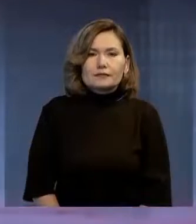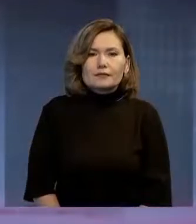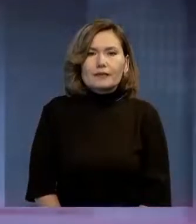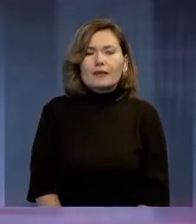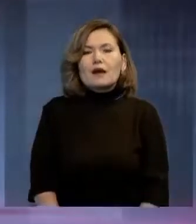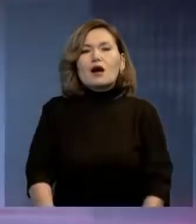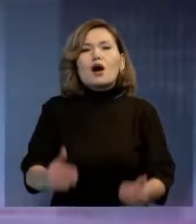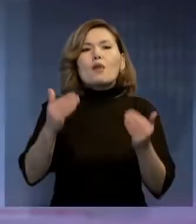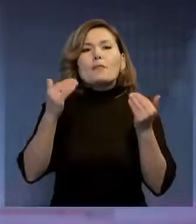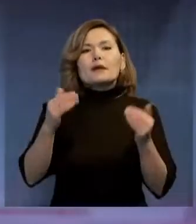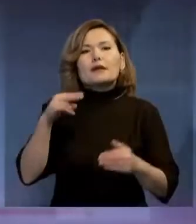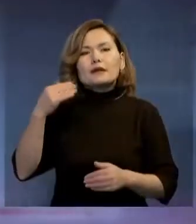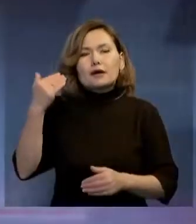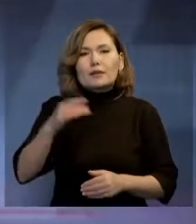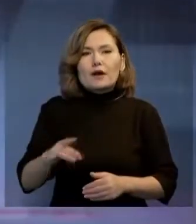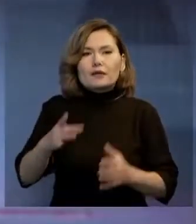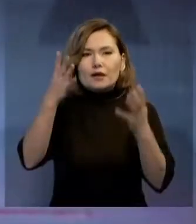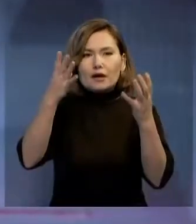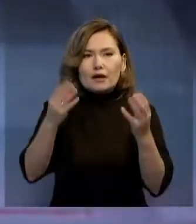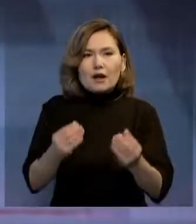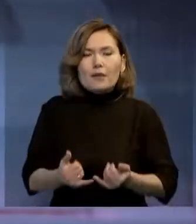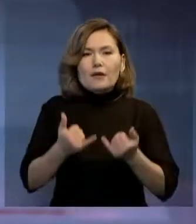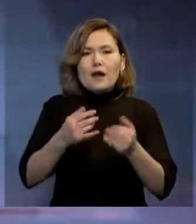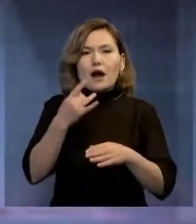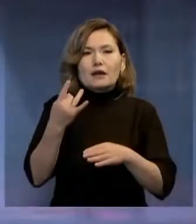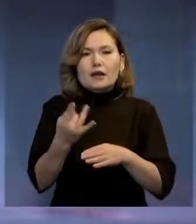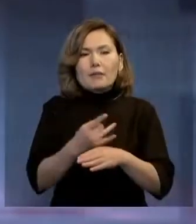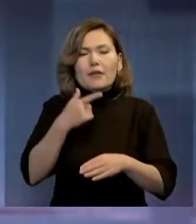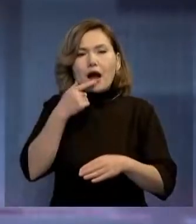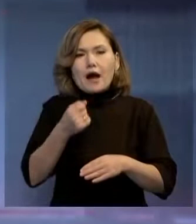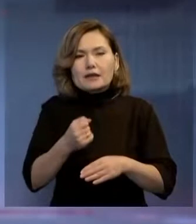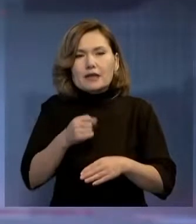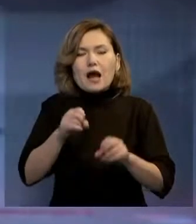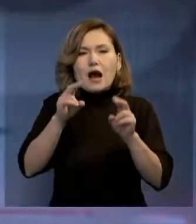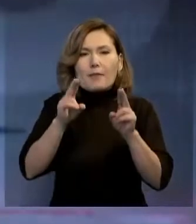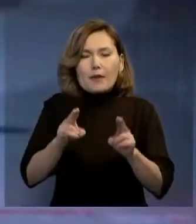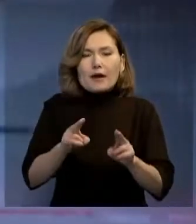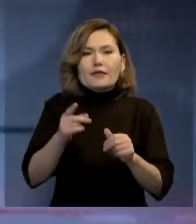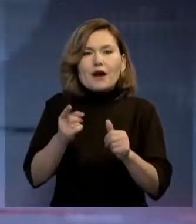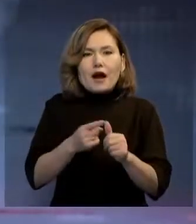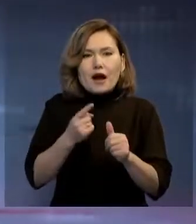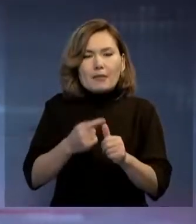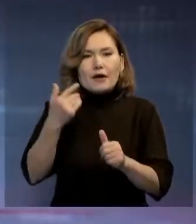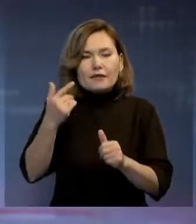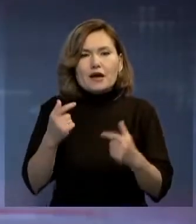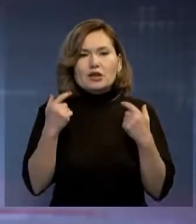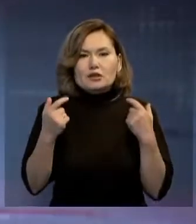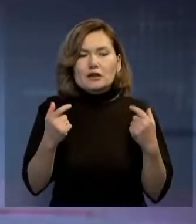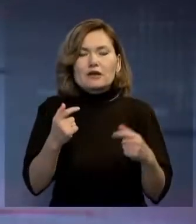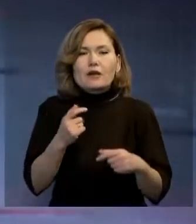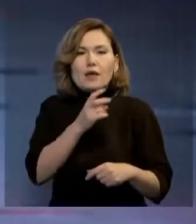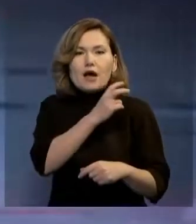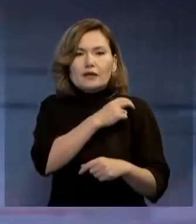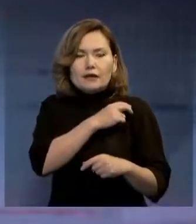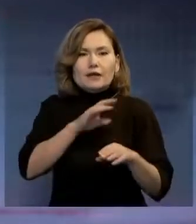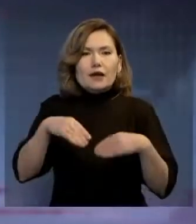Сонда яқып бүгін президент республика күніне орай алға шірет әскери және арнаулы атақтар сыныптық шендер тапсырды. Елдің